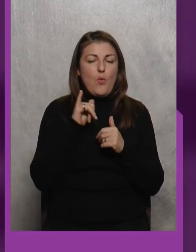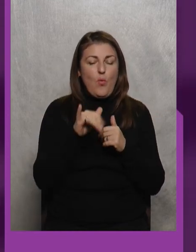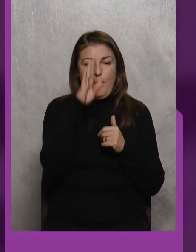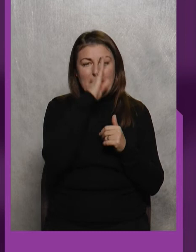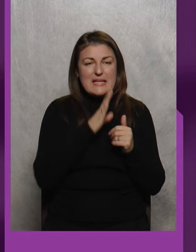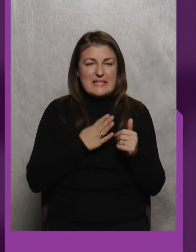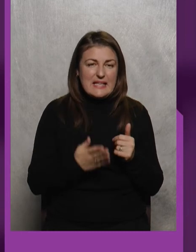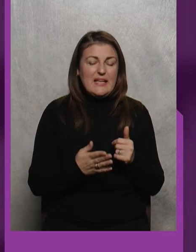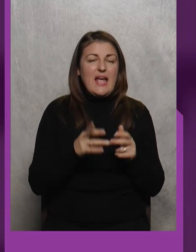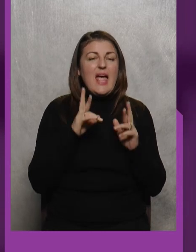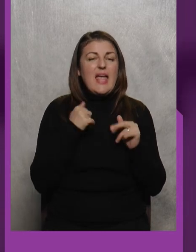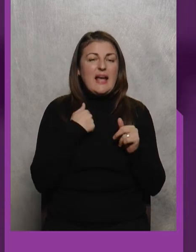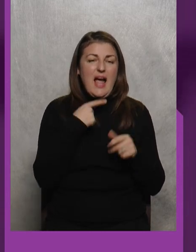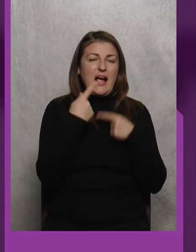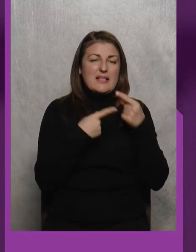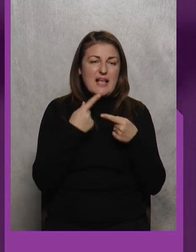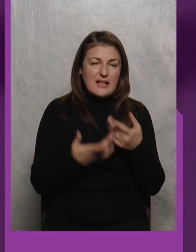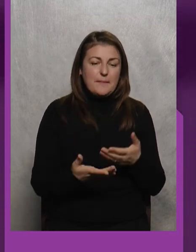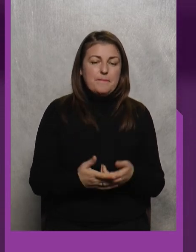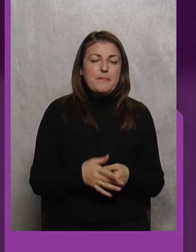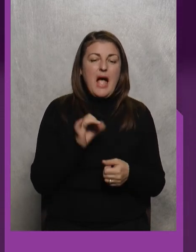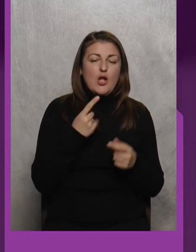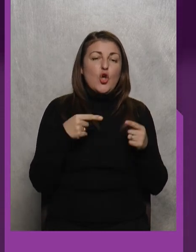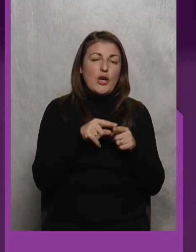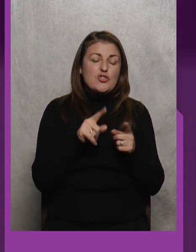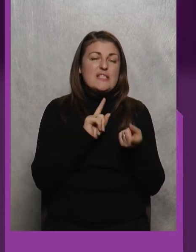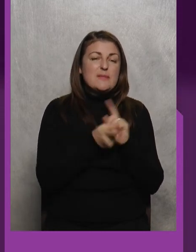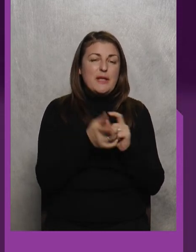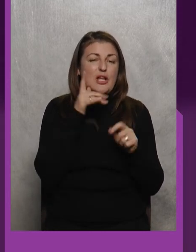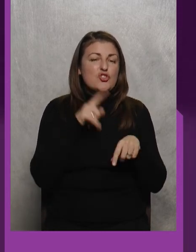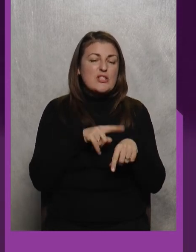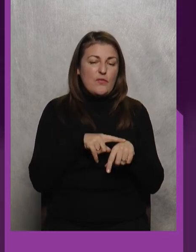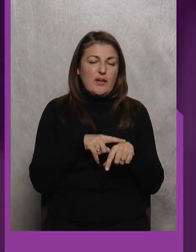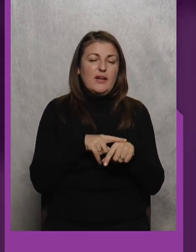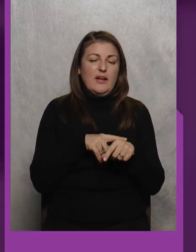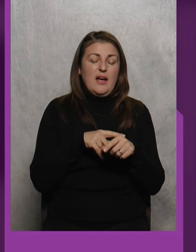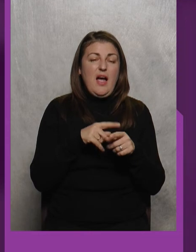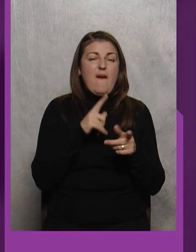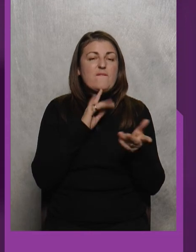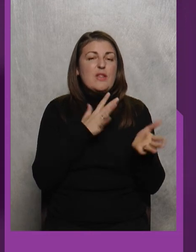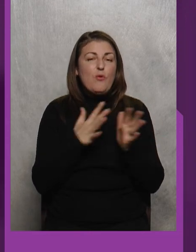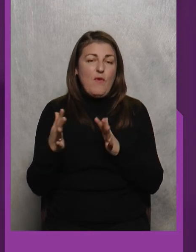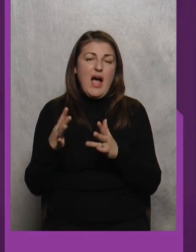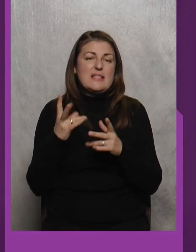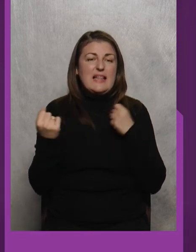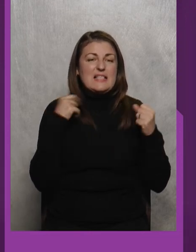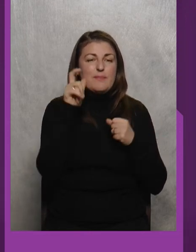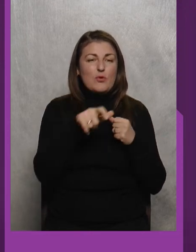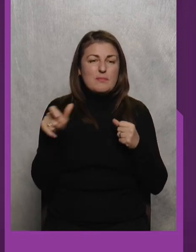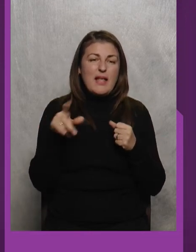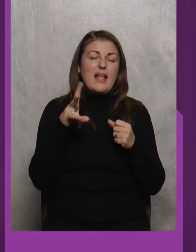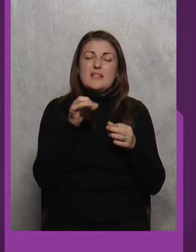Бразилії, як я казала А, до речі, зміна часових поясів відбивається на спортсменах,